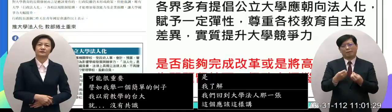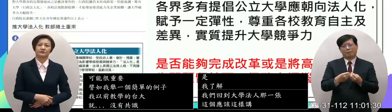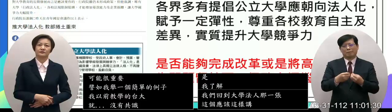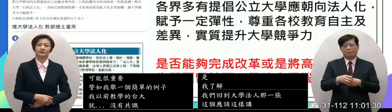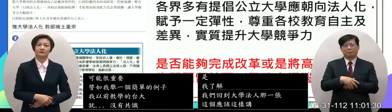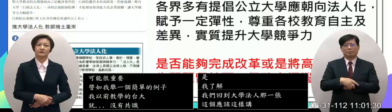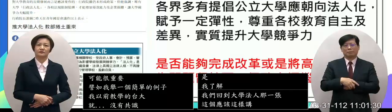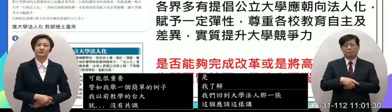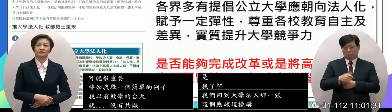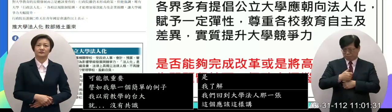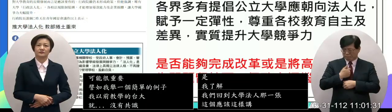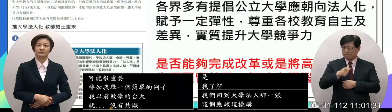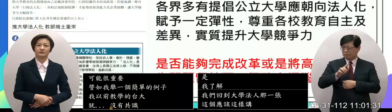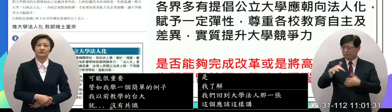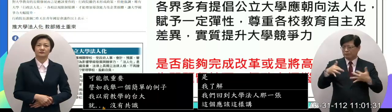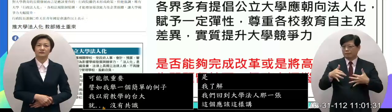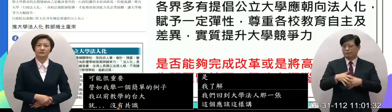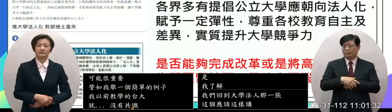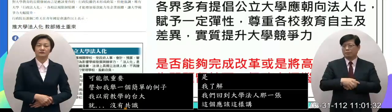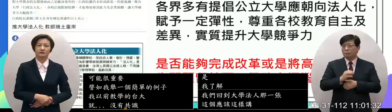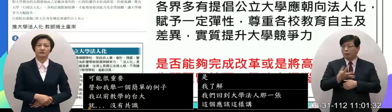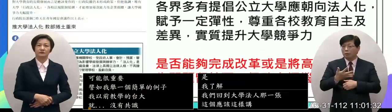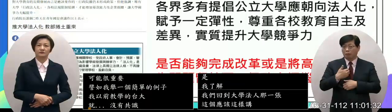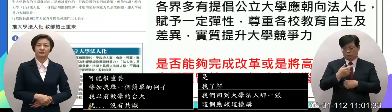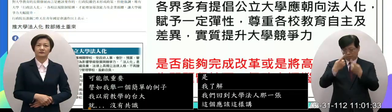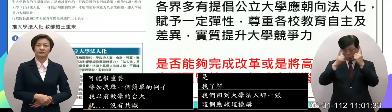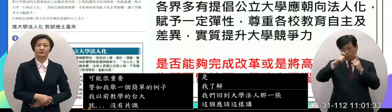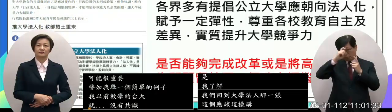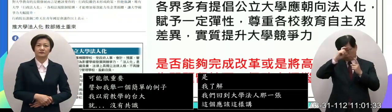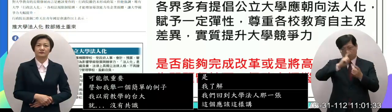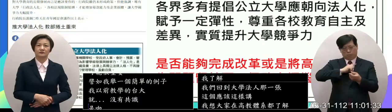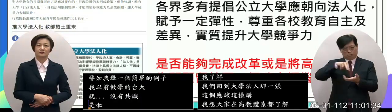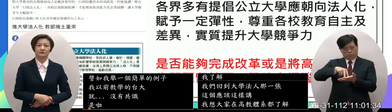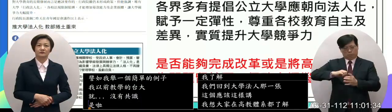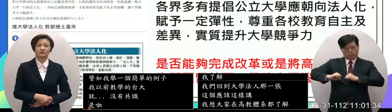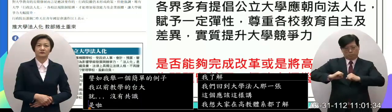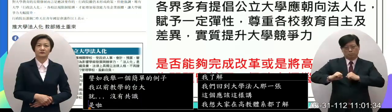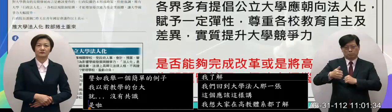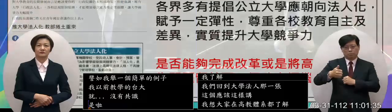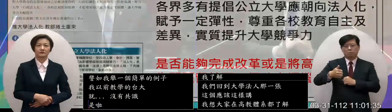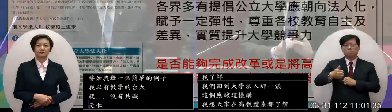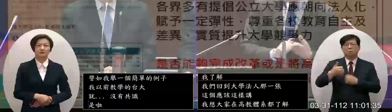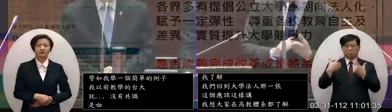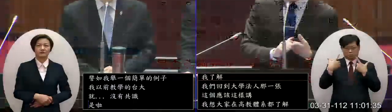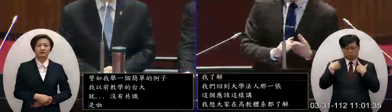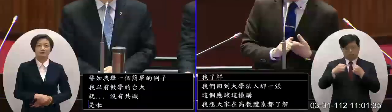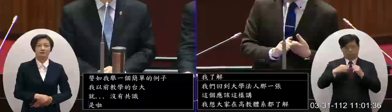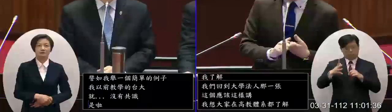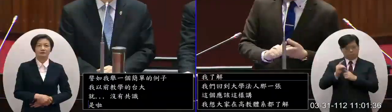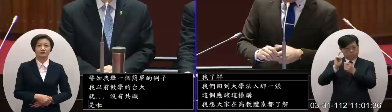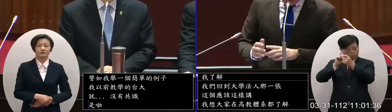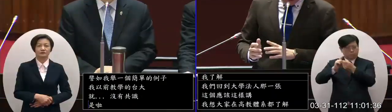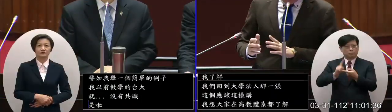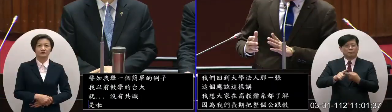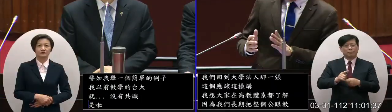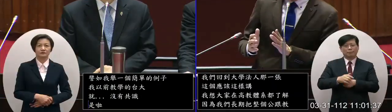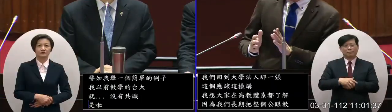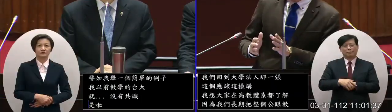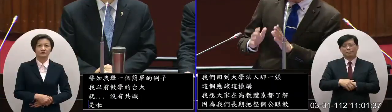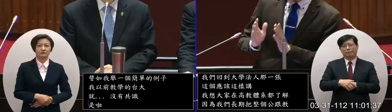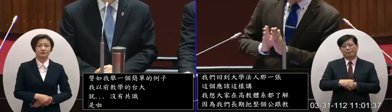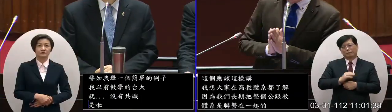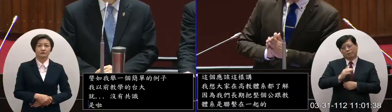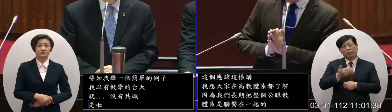這個其實也認真講是有問題的其實我們知道大學希望他自主這是一個他重要的精神價值那但是